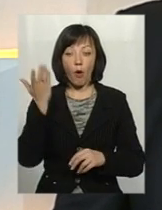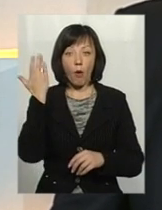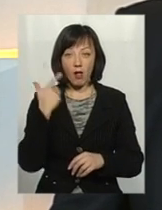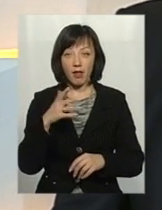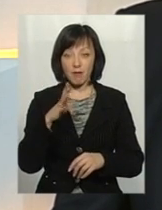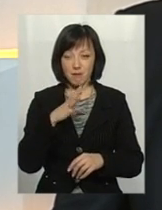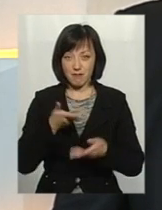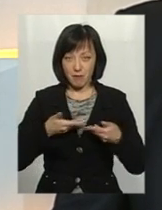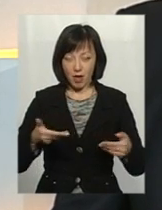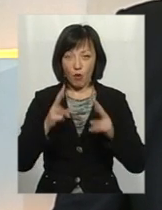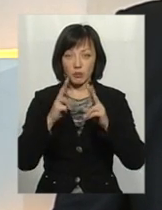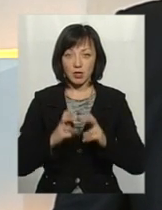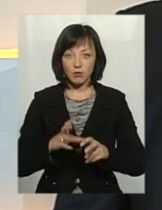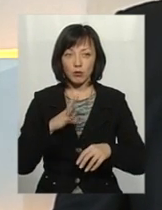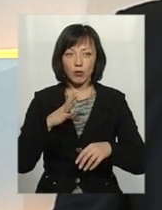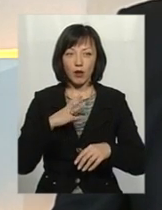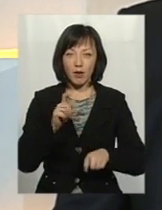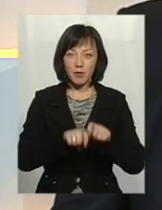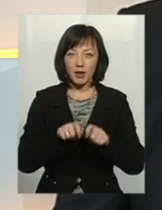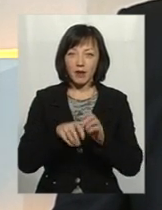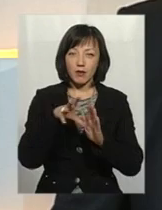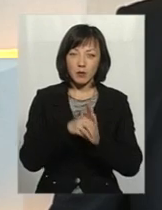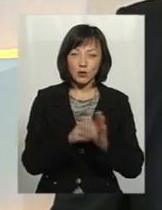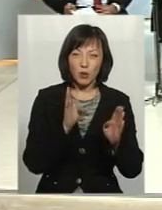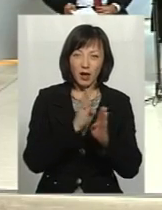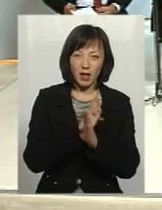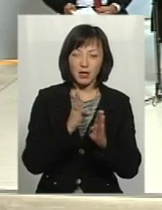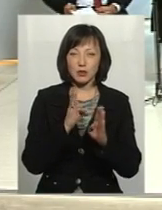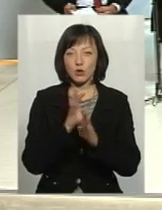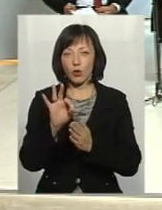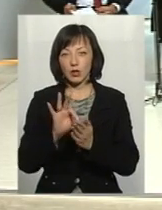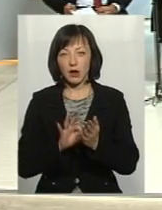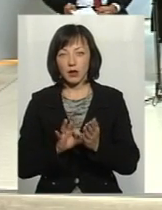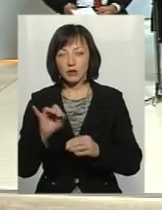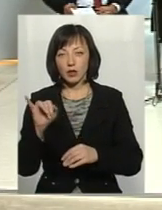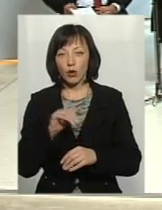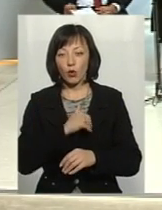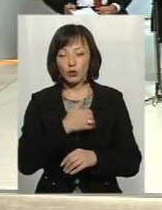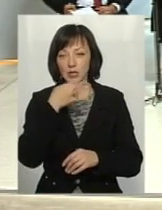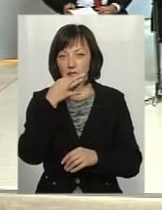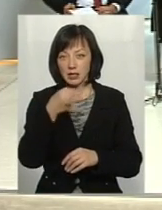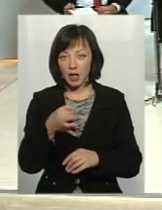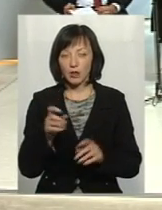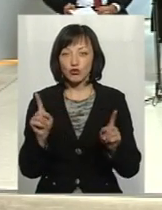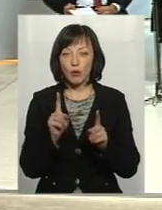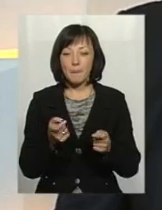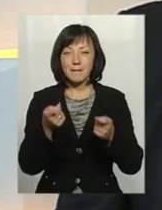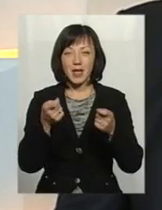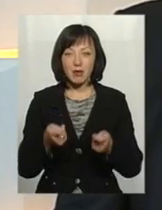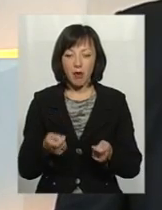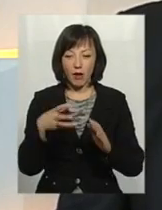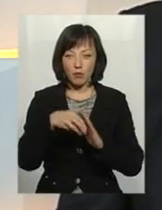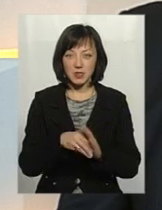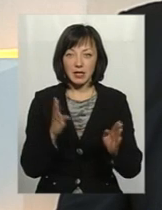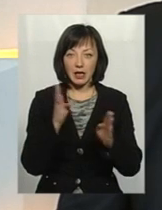було проведено інструментальне вимірювання місця кисню. Одразу ж, хочу зазначити, що при мінімальному місці